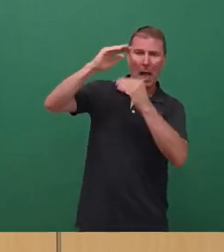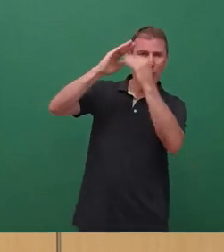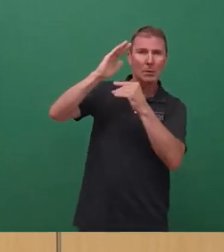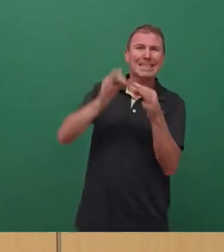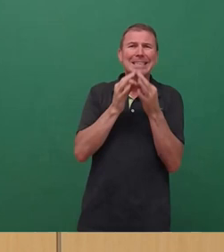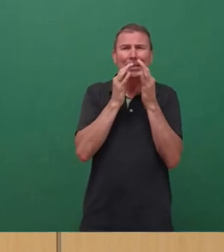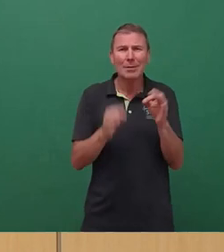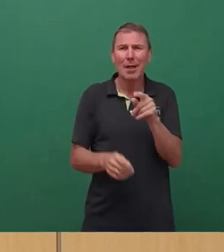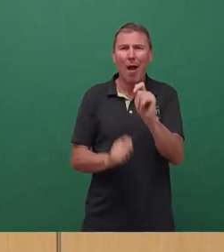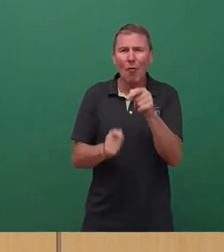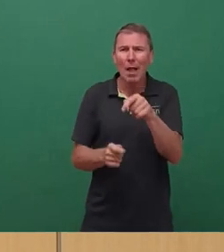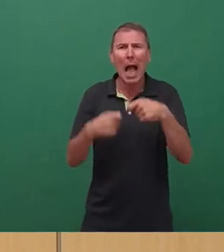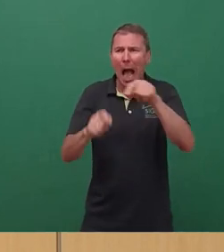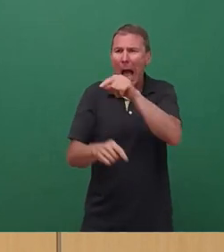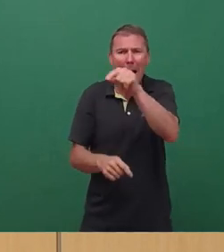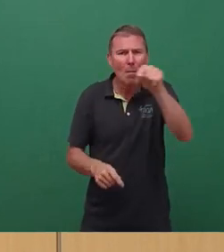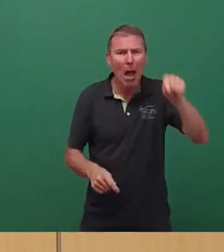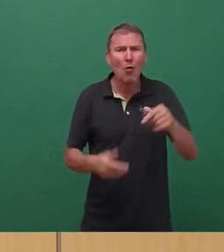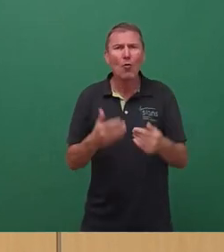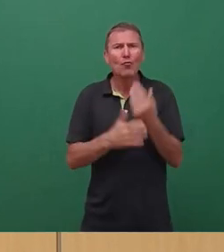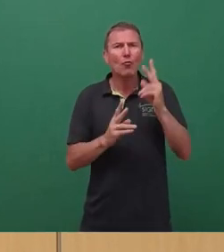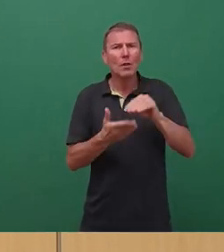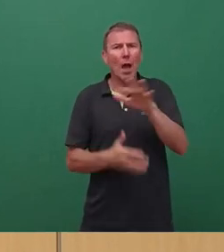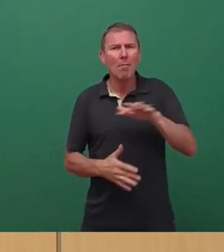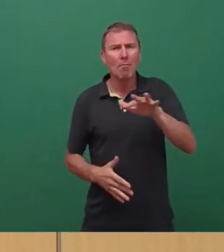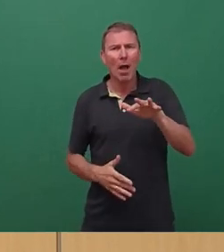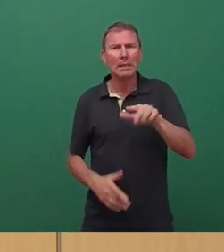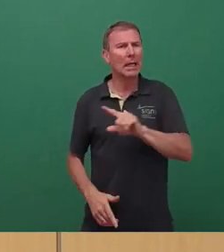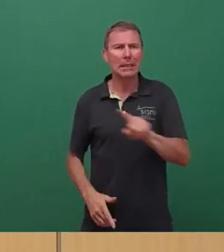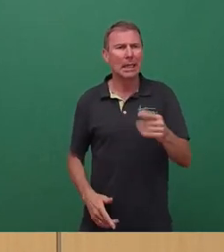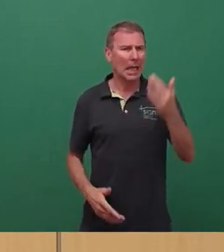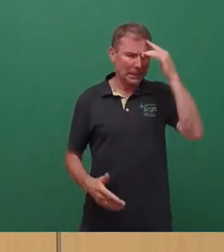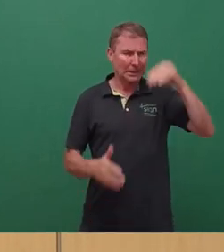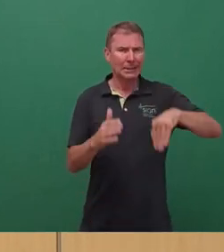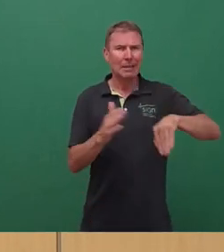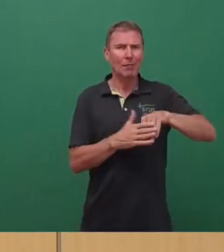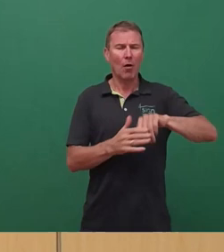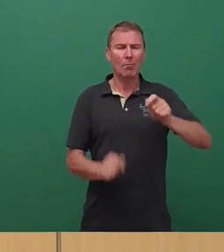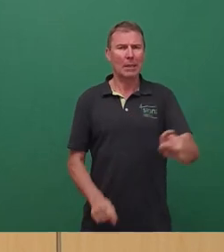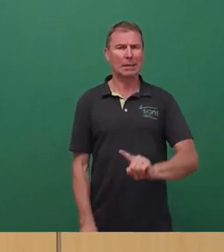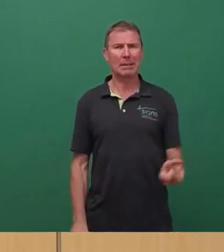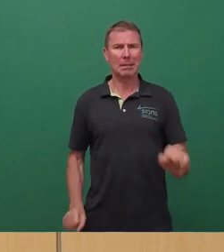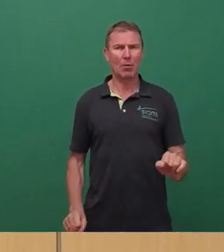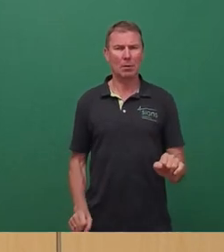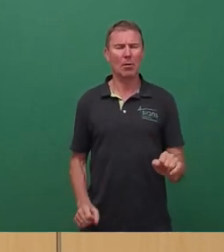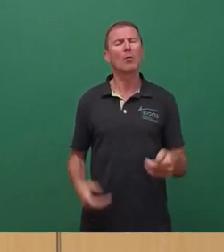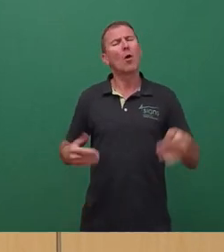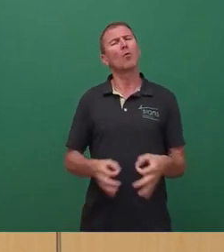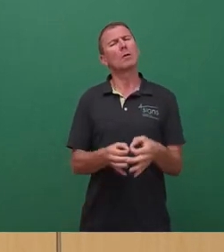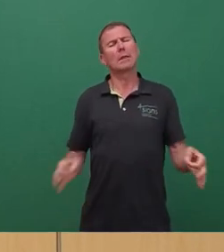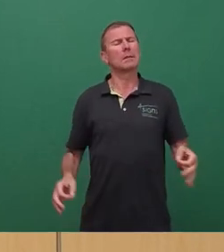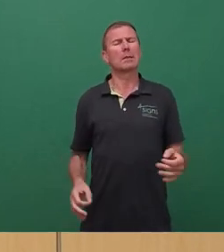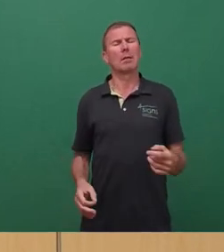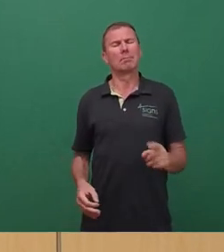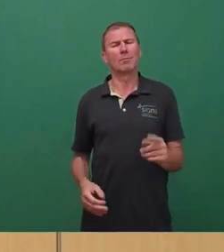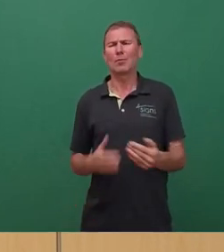vorgeschlagene Bebauung auf dem Neustädter Markt nicht sinnvoll ist und nicht realisiert werden sollte und genauso grundsätzlich in Frage gestellt wird, ob